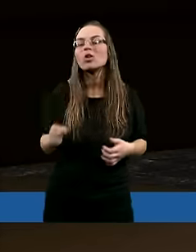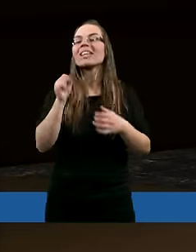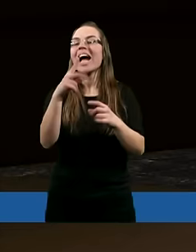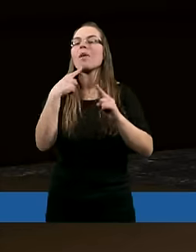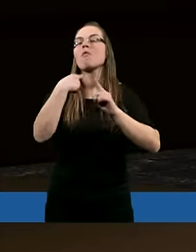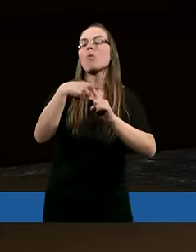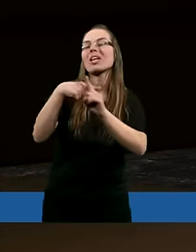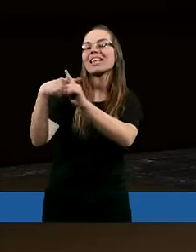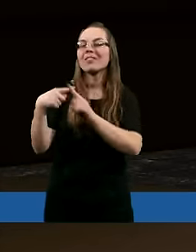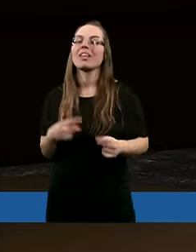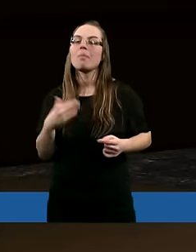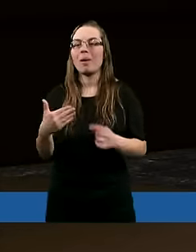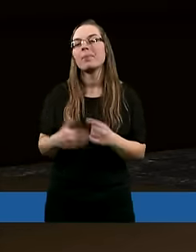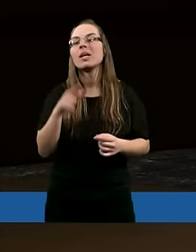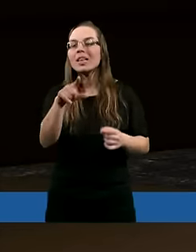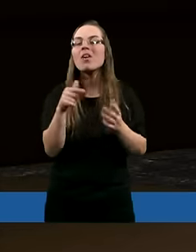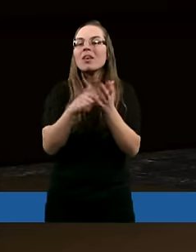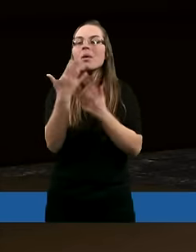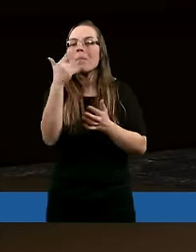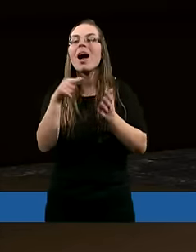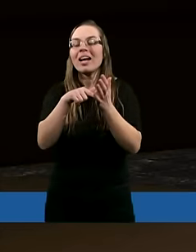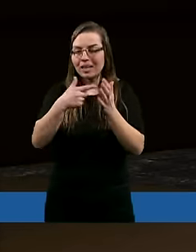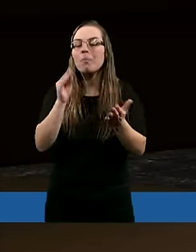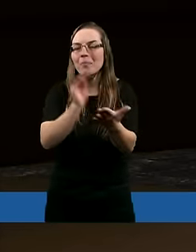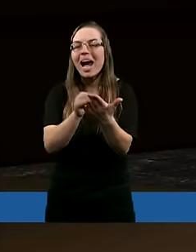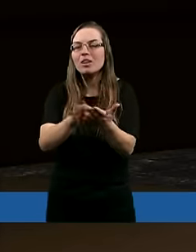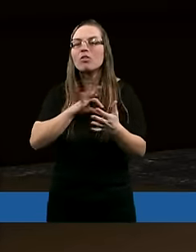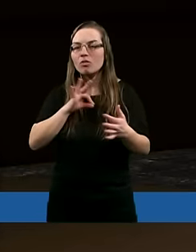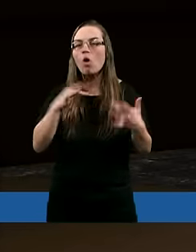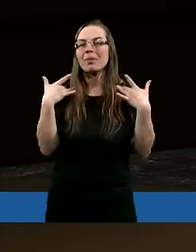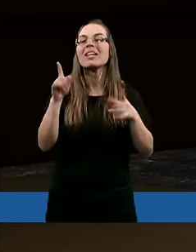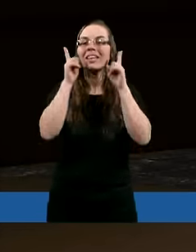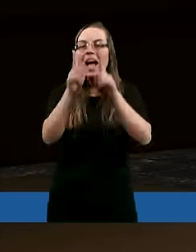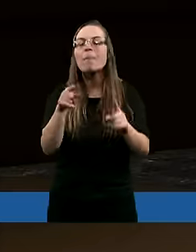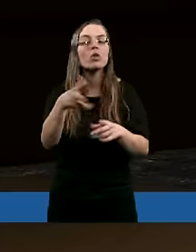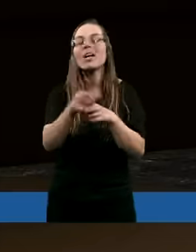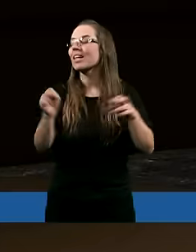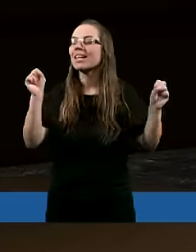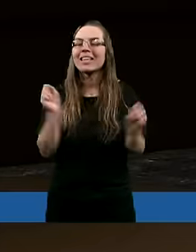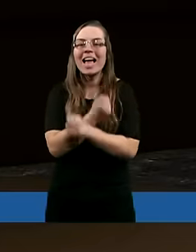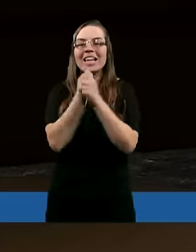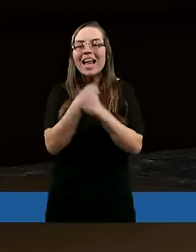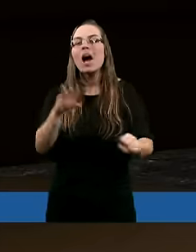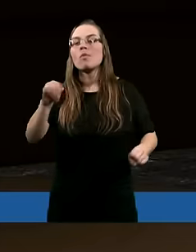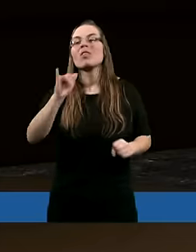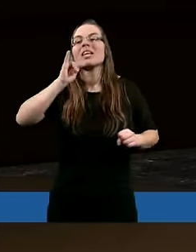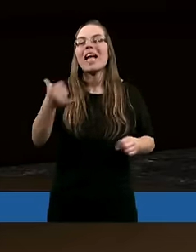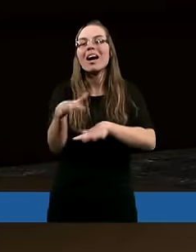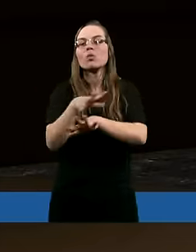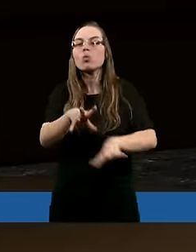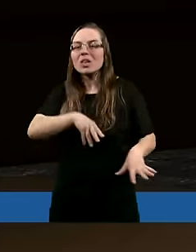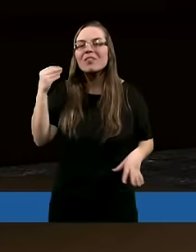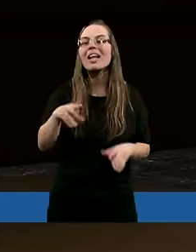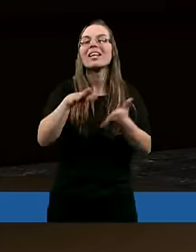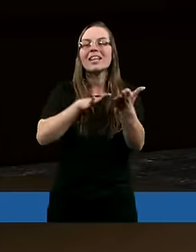pozytywizmem. I rzeczywiście to parę razy spraktykowałam, słuchajcie. I naprawdę jest to niesamowite, jak Duch